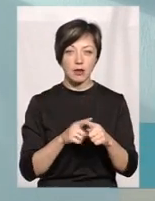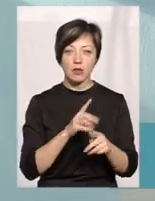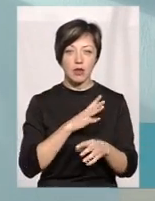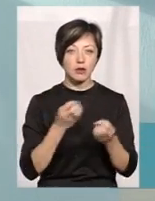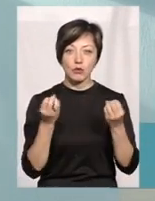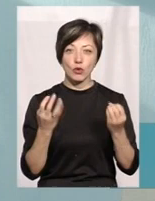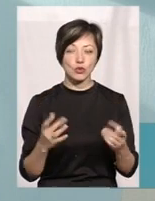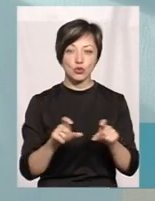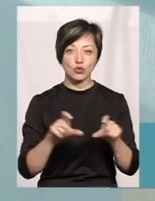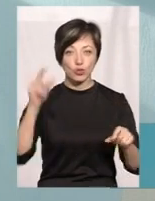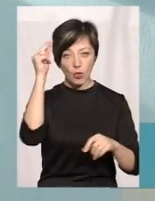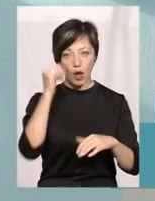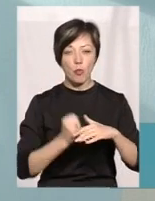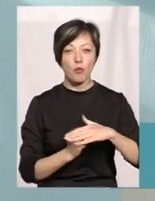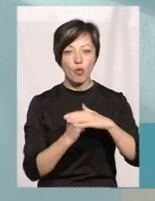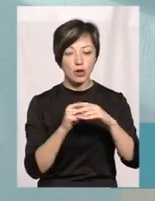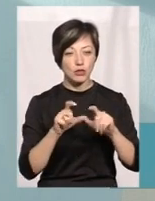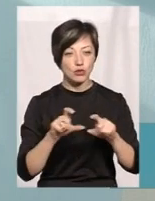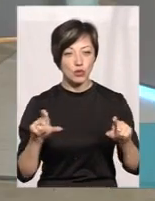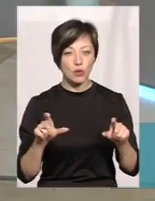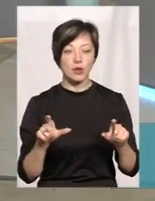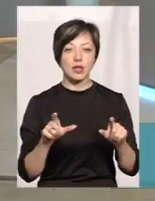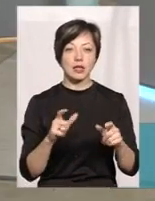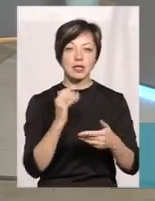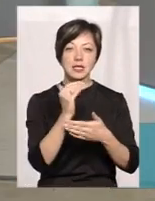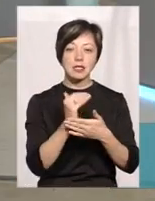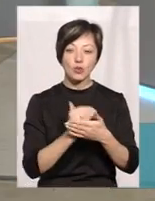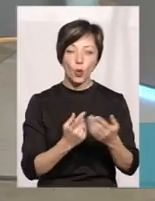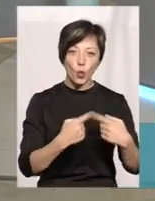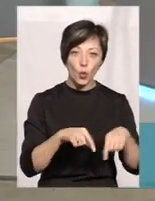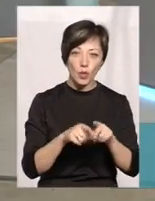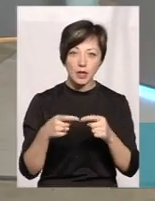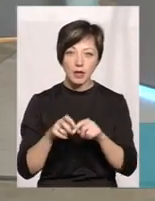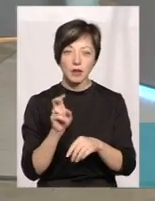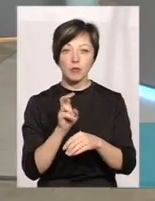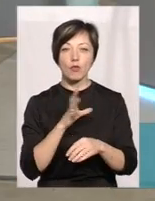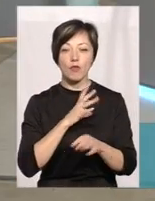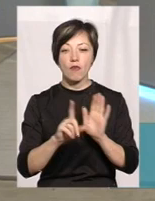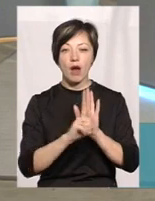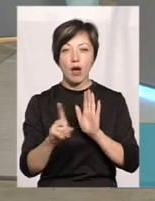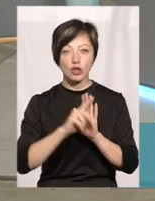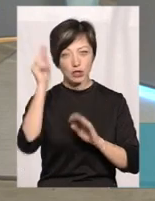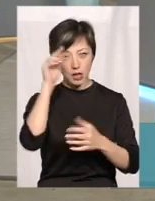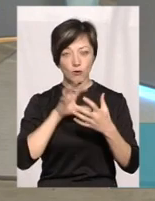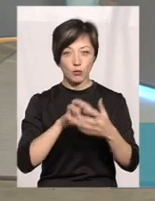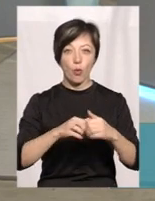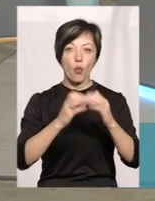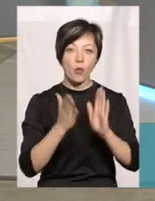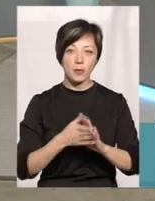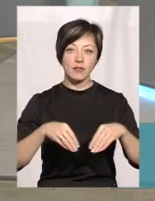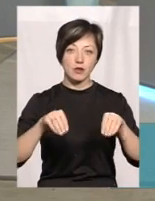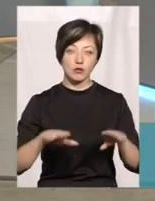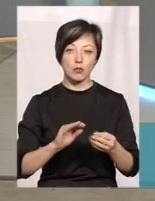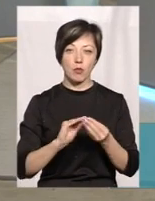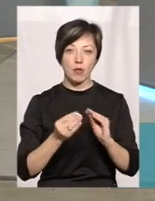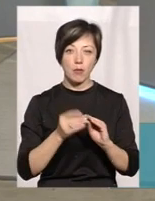просто школа, а опорна школа, з сіткою гуртків, щоб там ходив шкільний автобус. Тоді це комплексно вирішуватиме